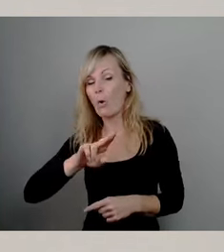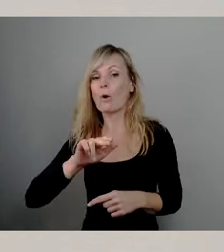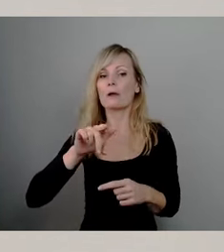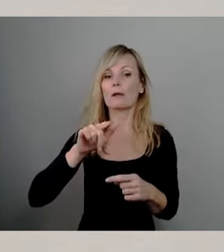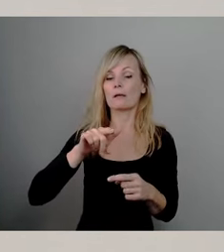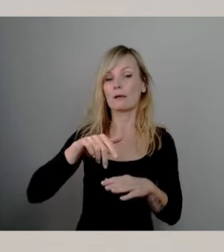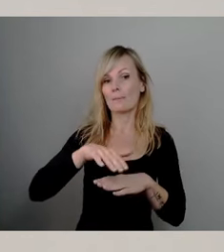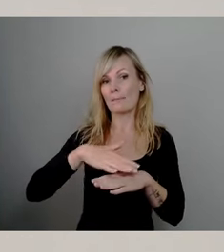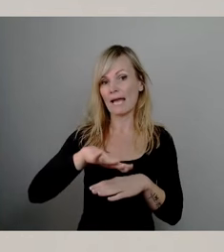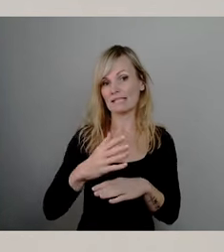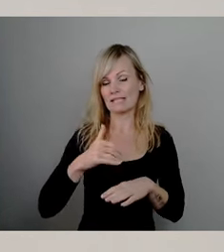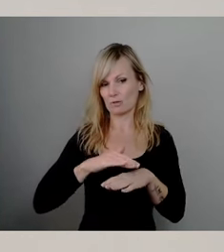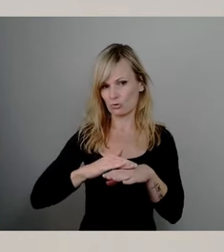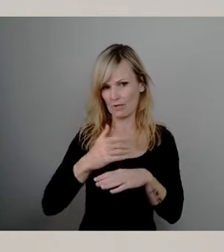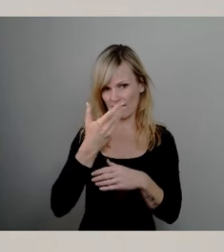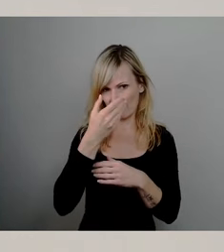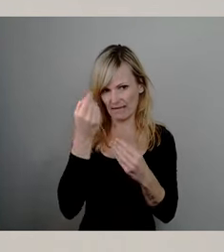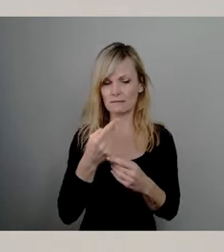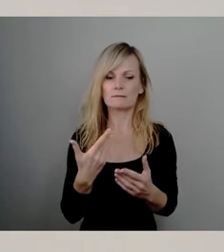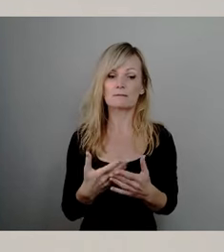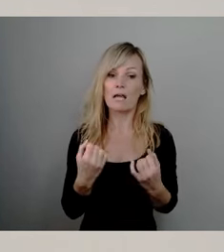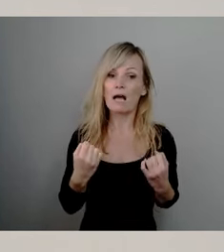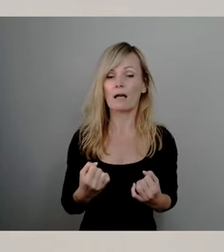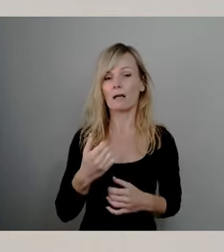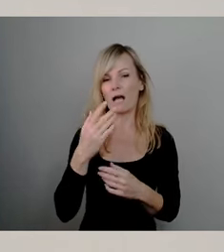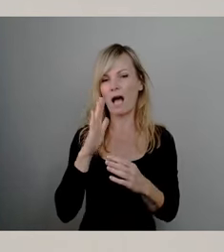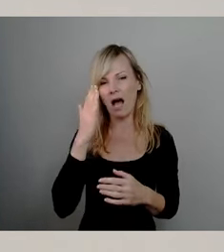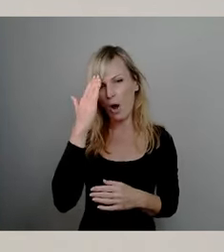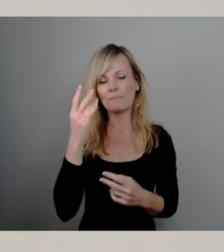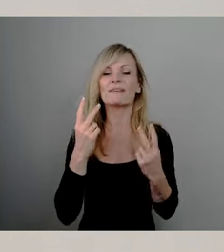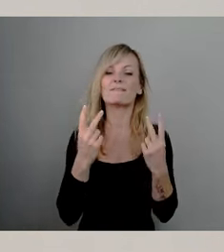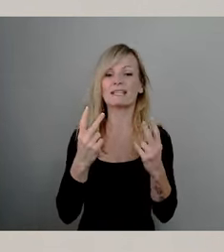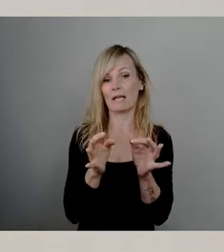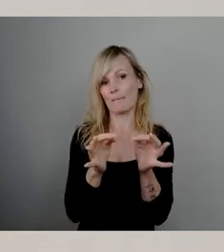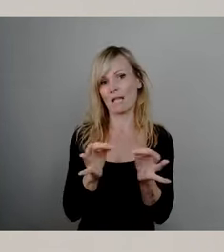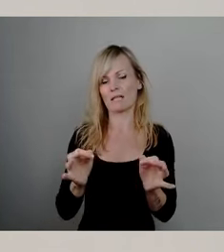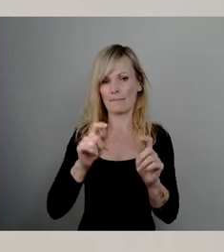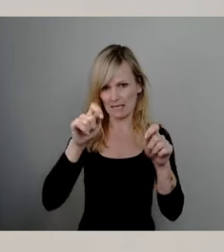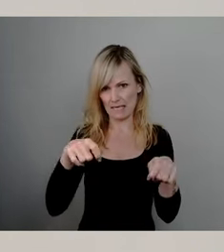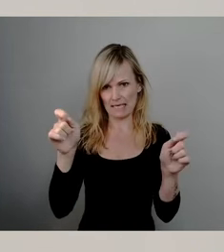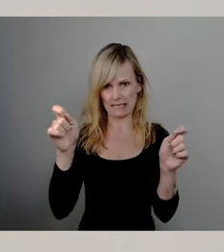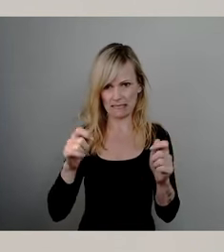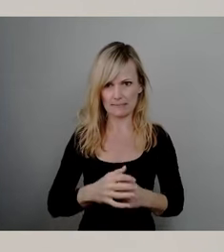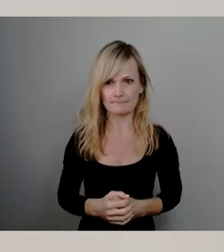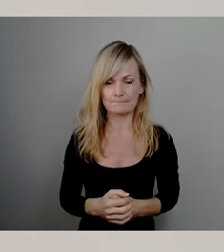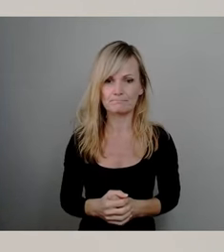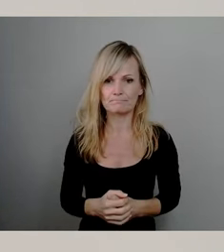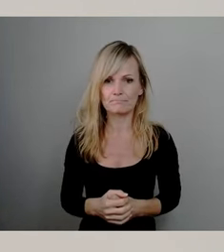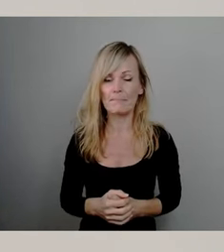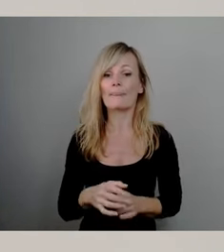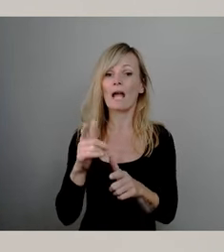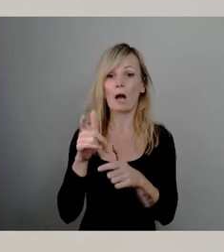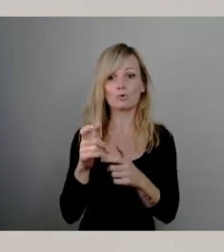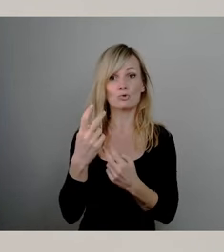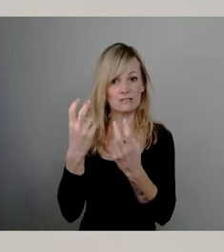wesentlichen Maßnahmen erstmal erledigt und wir haben in der Ausschusssitzung bzw. der Vorgehen